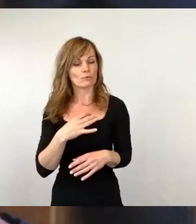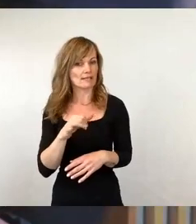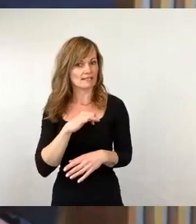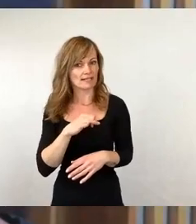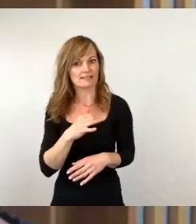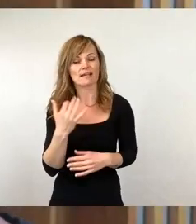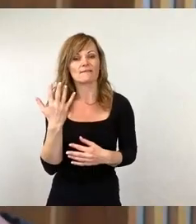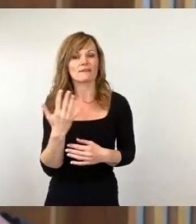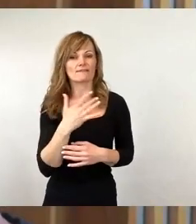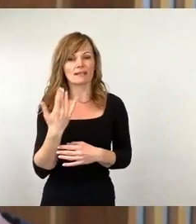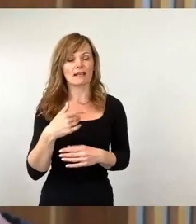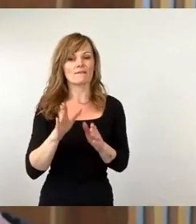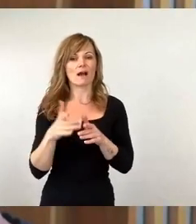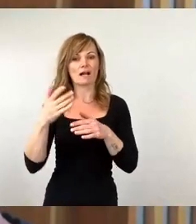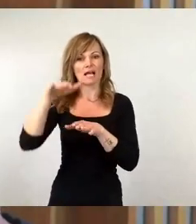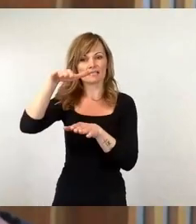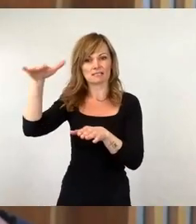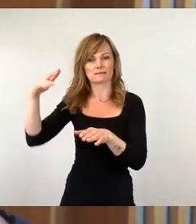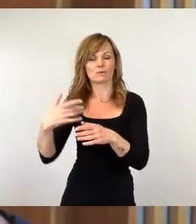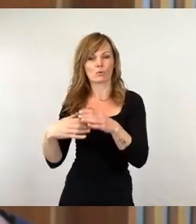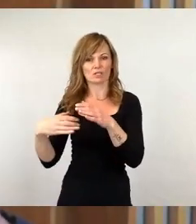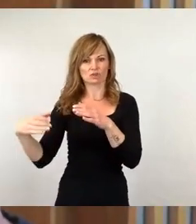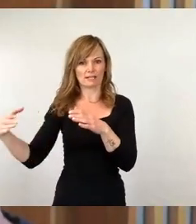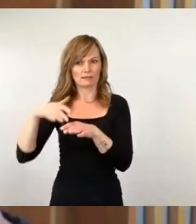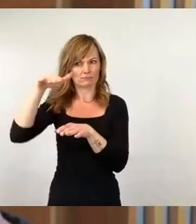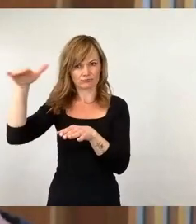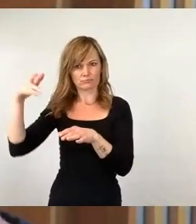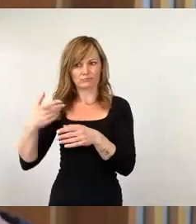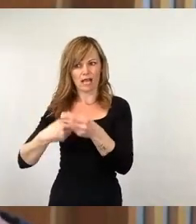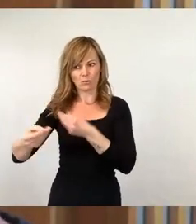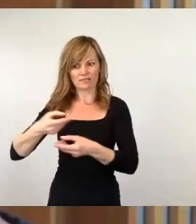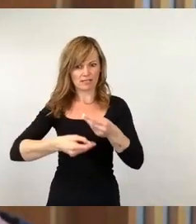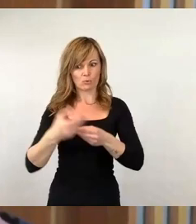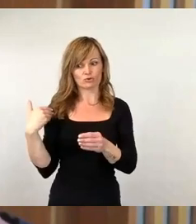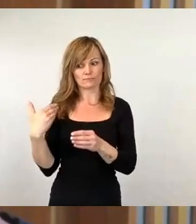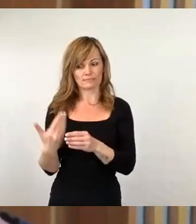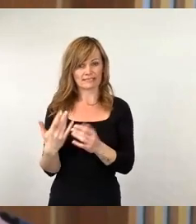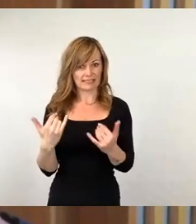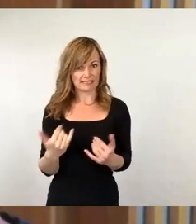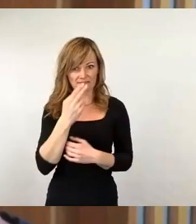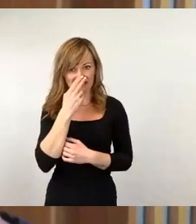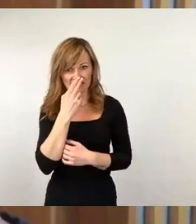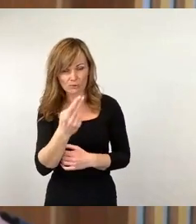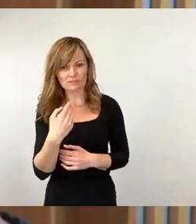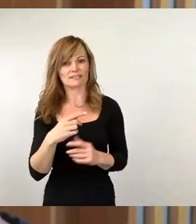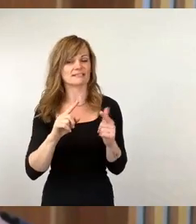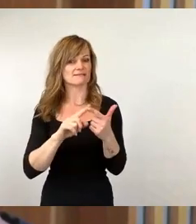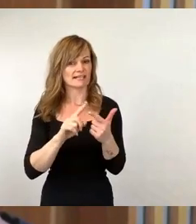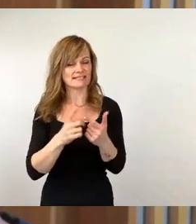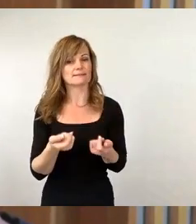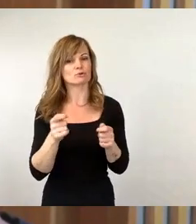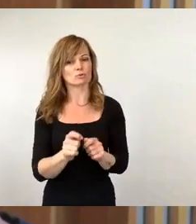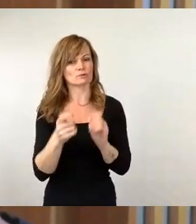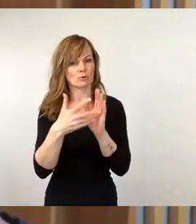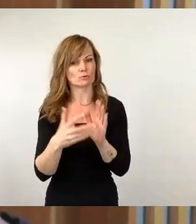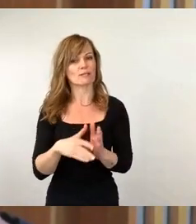seitdem ausgetauscht? Zweitens, in den Beschlusskontrollen zu diesem Beschluss gibt es einen interessanten Punkt, der heißt,